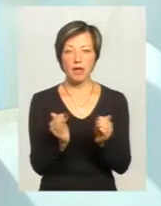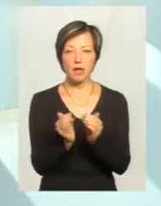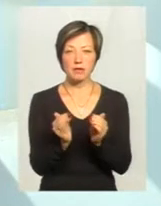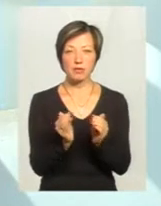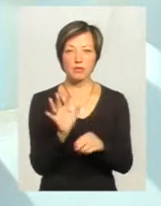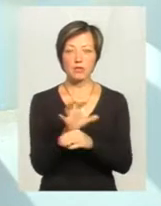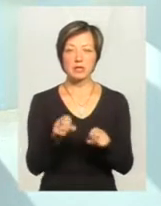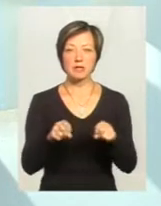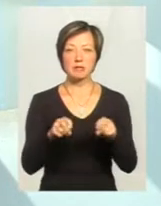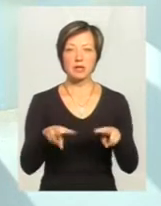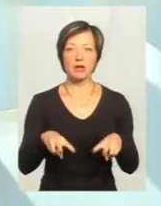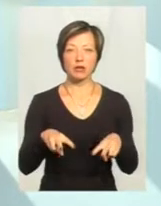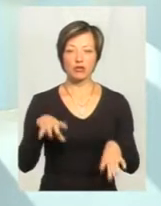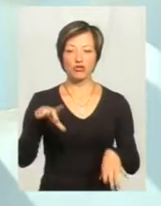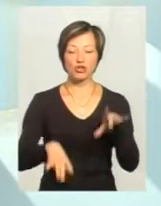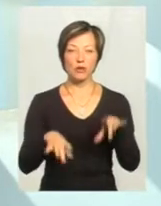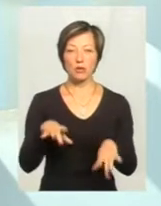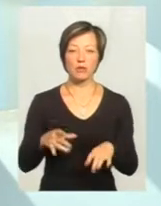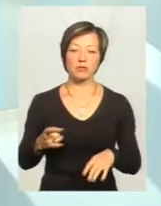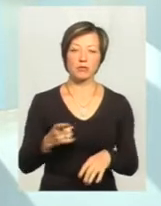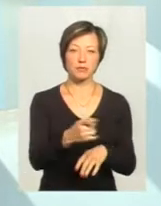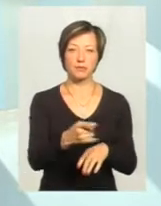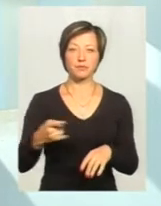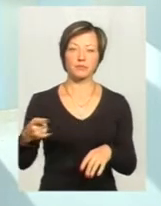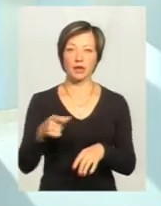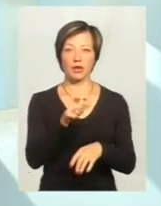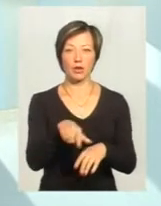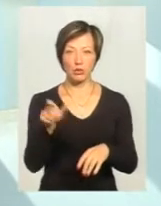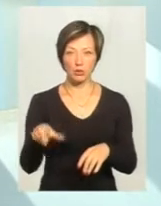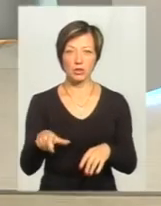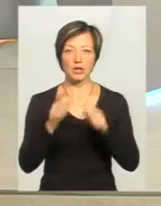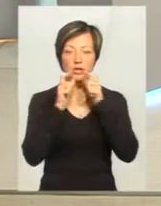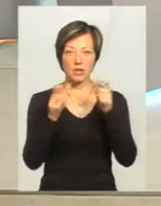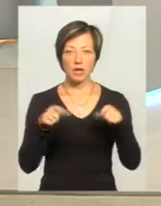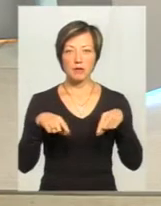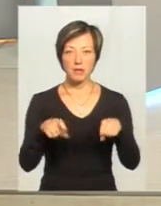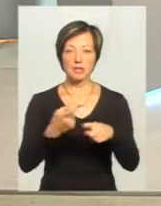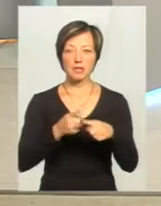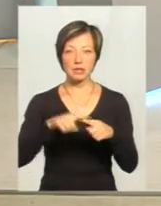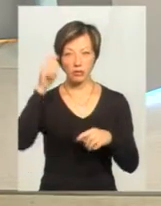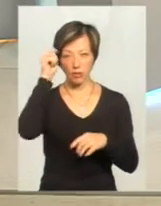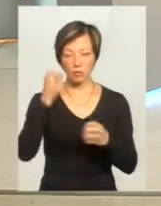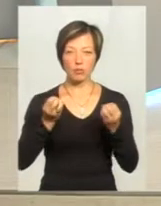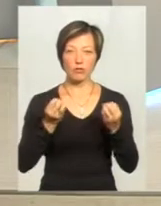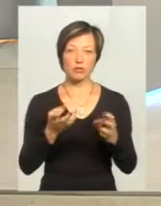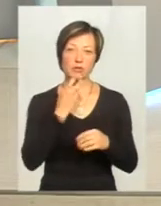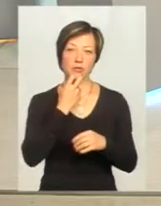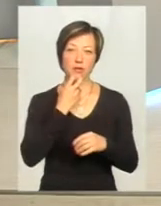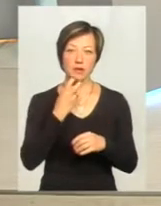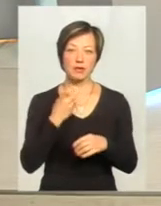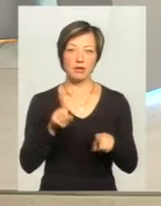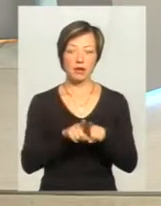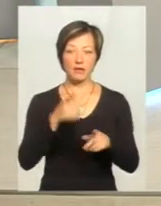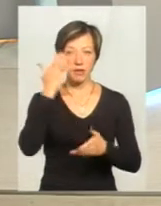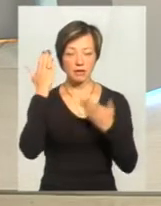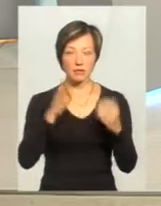спеціально джипом переїхали вперед і ще раз назад. Причому люди з зупинки кричали, бігли за цим чоловіком, а він просто посміхався, йому так було